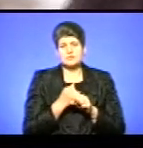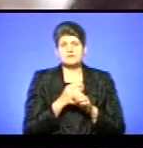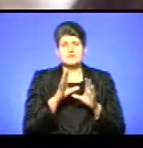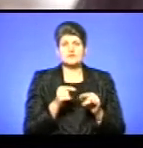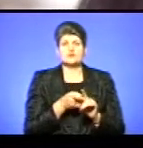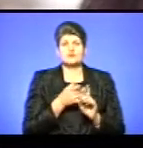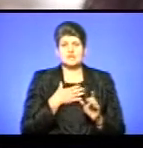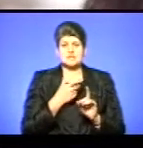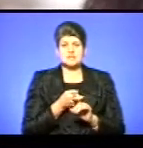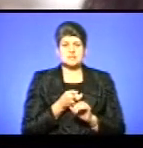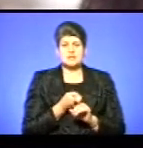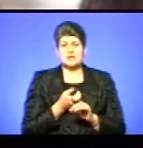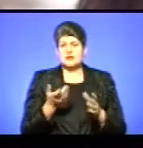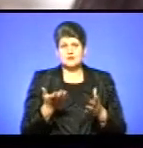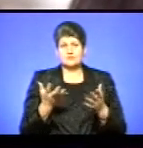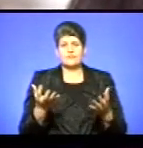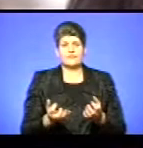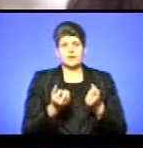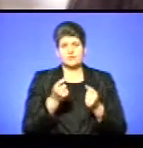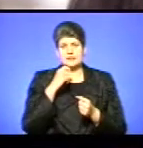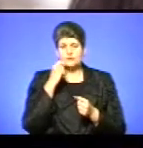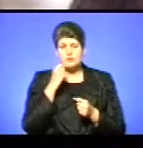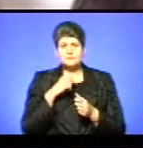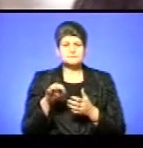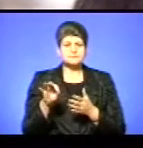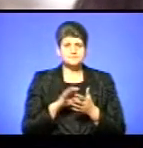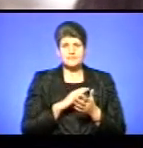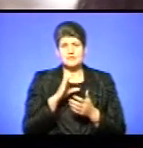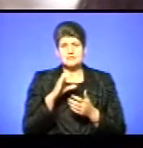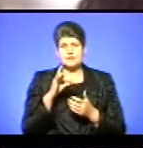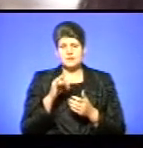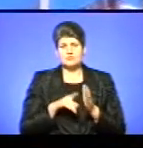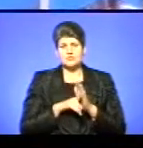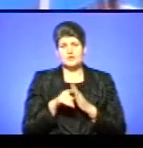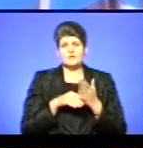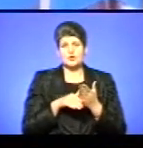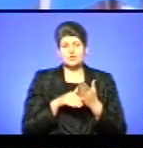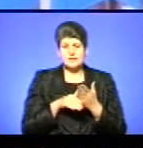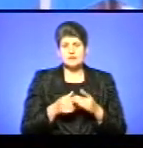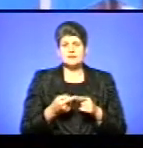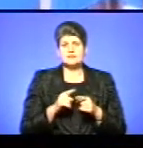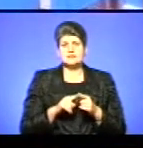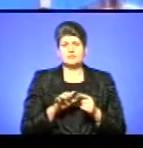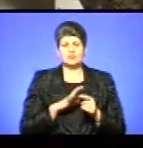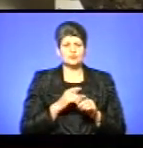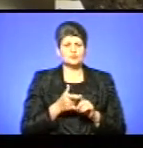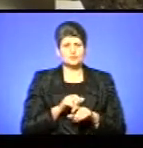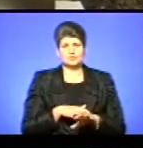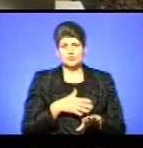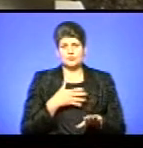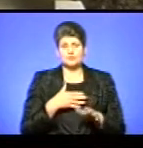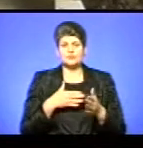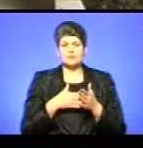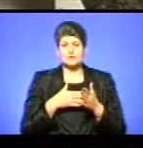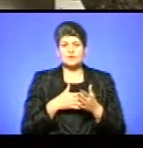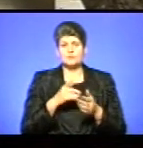від нас залежало, щоб врятувати Україну. Ми зразу з Сергієм почали волонтерити. Це тривало дуже довго. Доти, доки